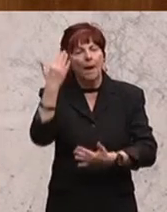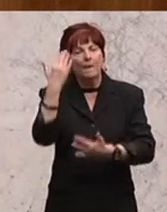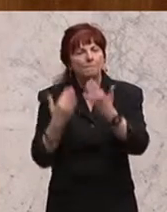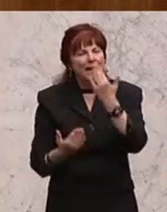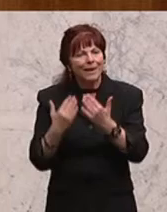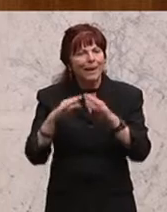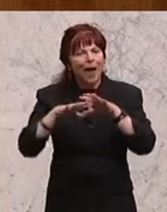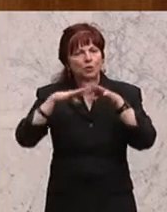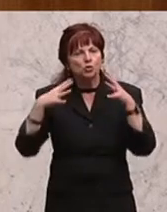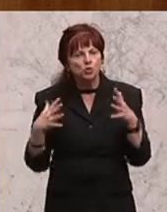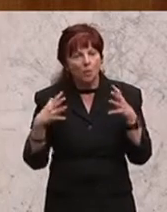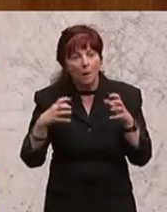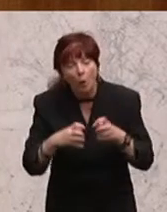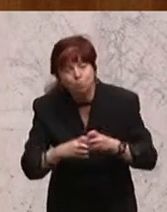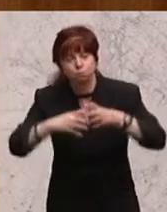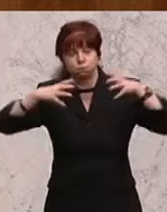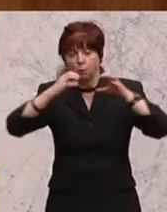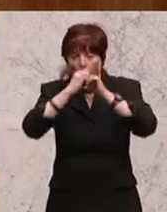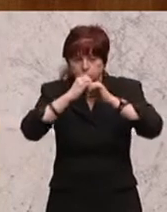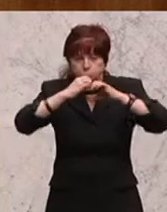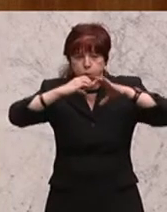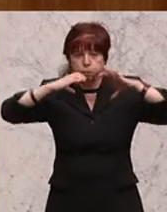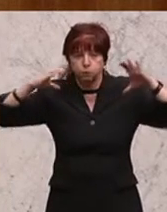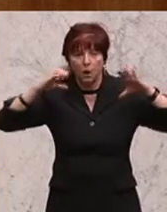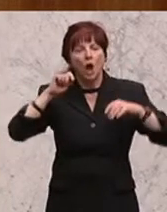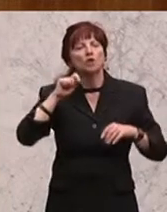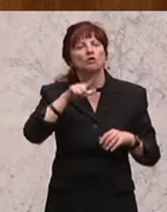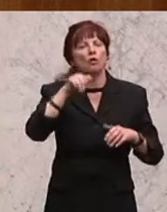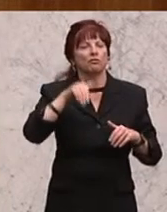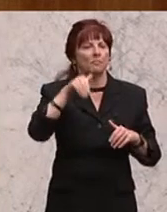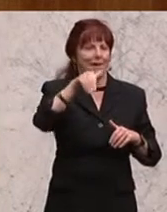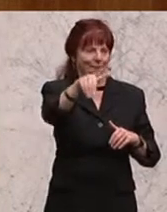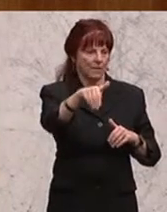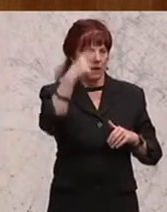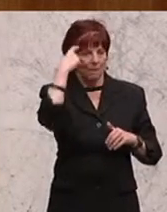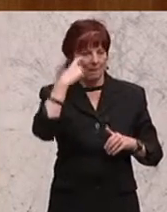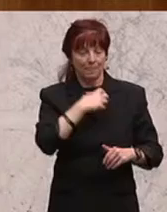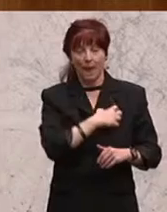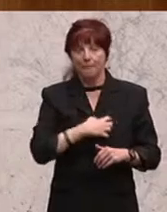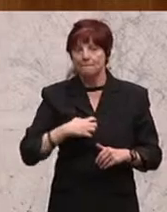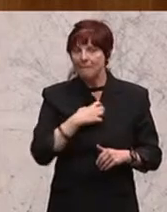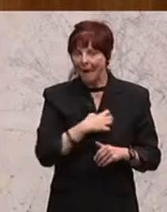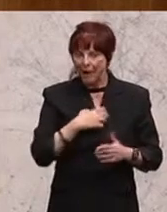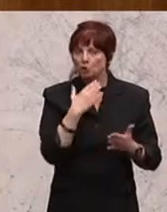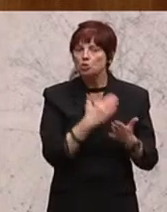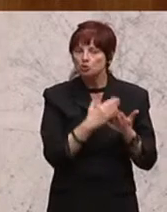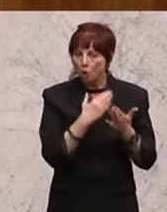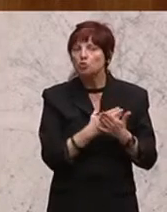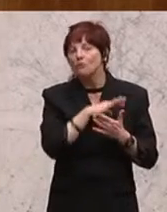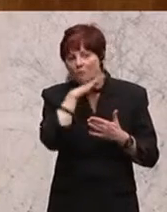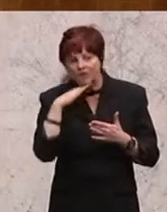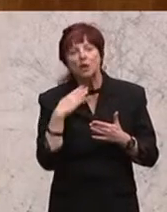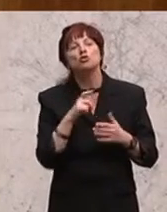Milliarden aufgeblasen haben. Also das heißt, die Bayern haben einen wesentlichen Anteil an dieser Zerstörung dieser Bank gehabt.